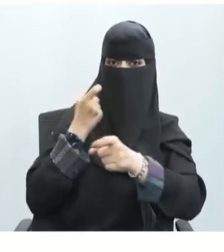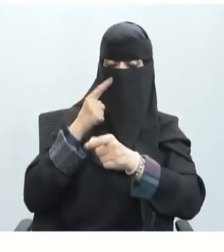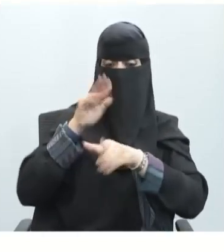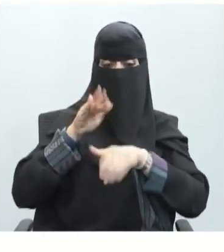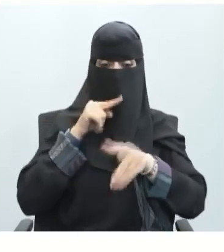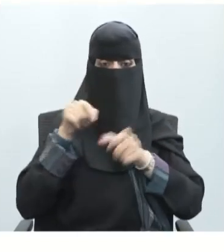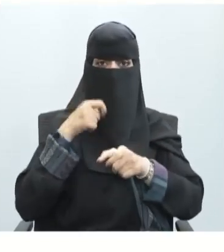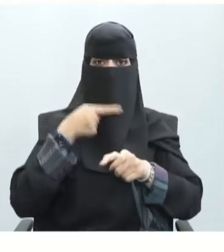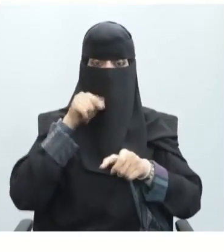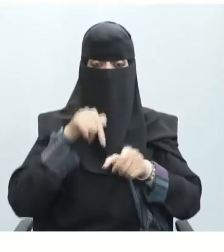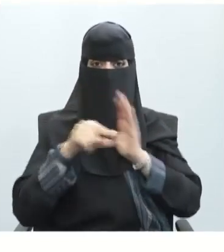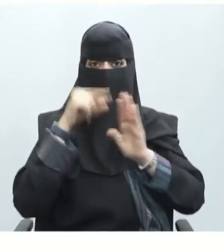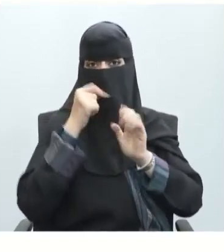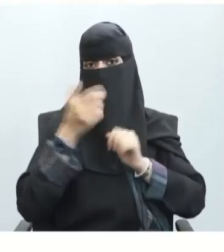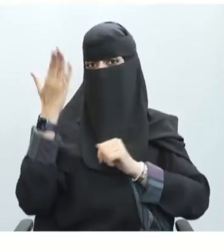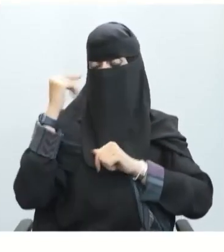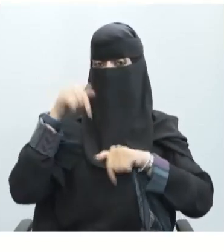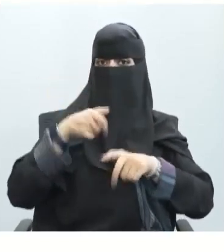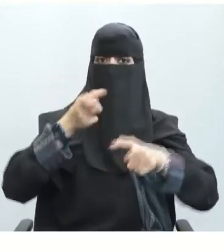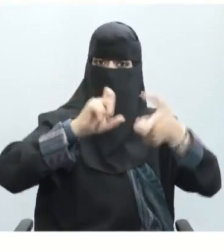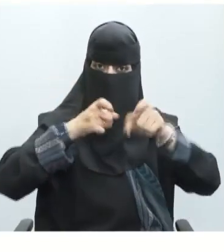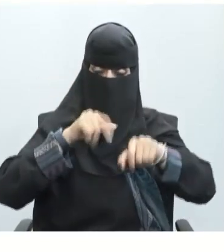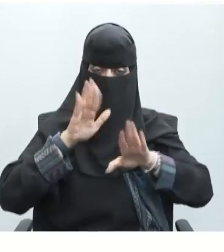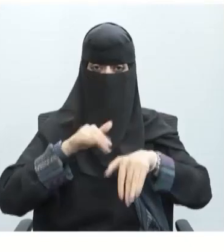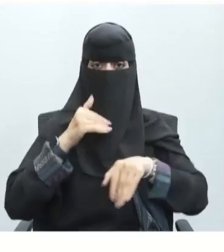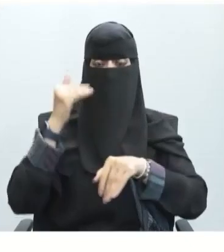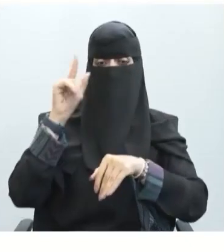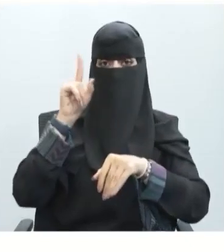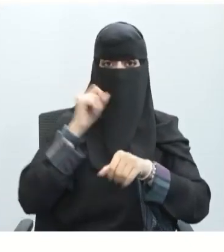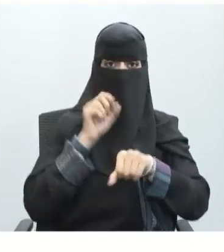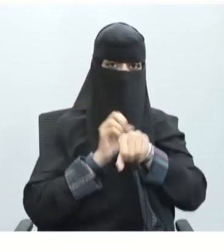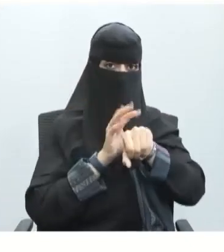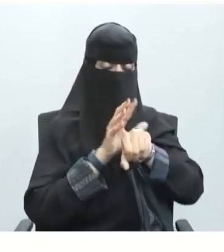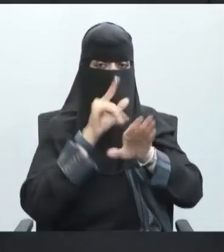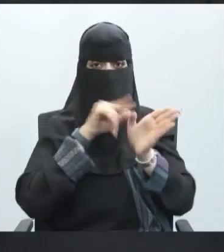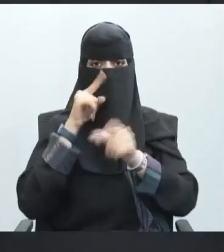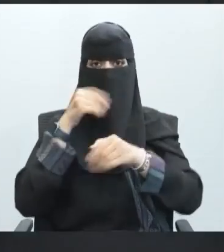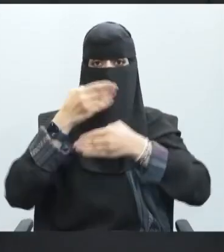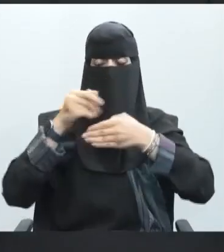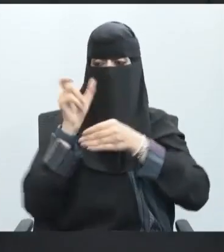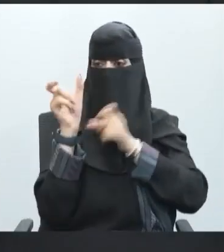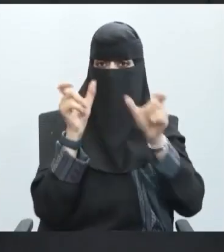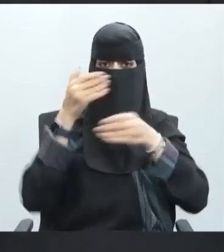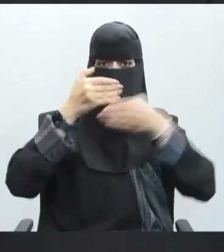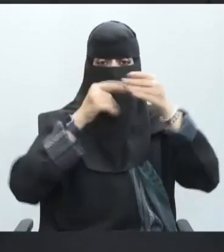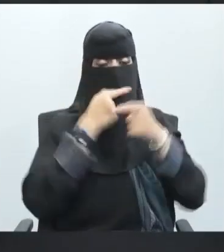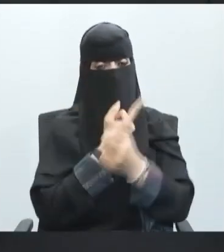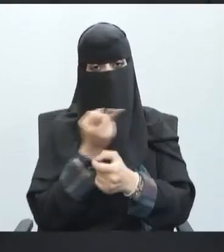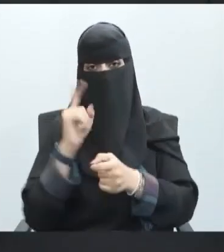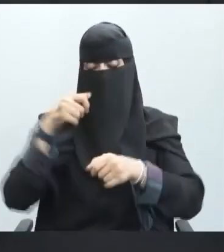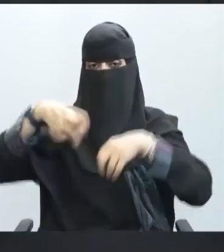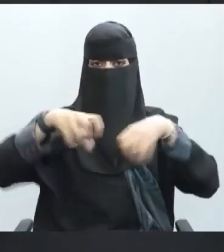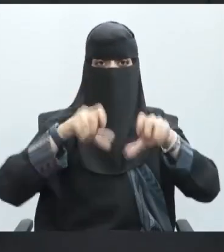درسنا الماضي بأن هناك مكونات للخلية العصبية الخلايا هي وحدة التركيب والبناء في جميع أجزاء